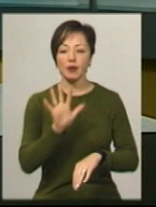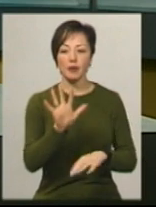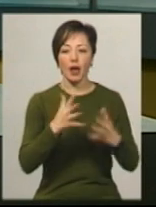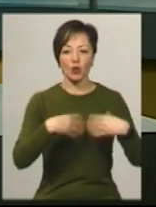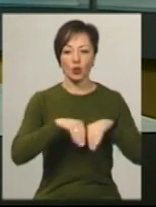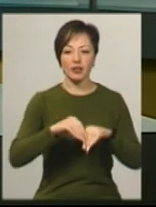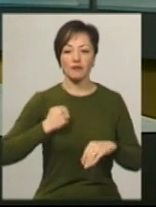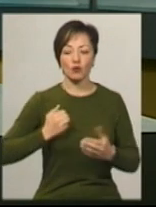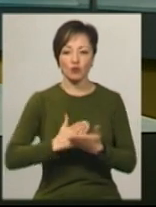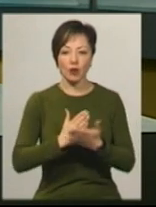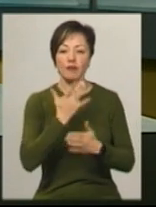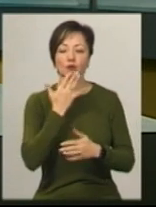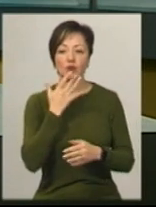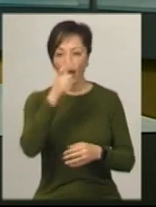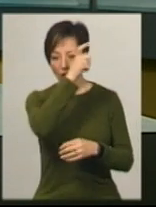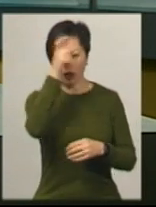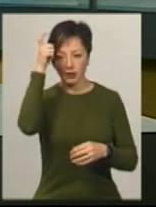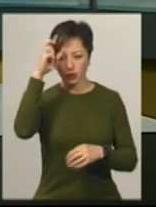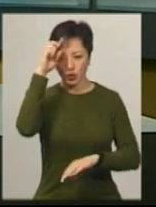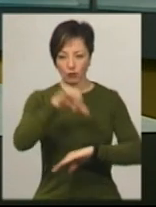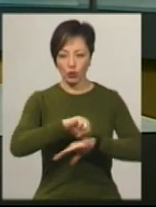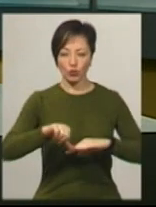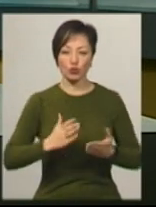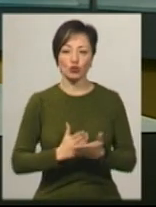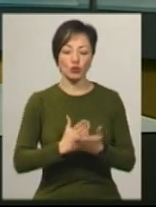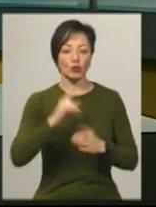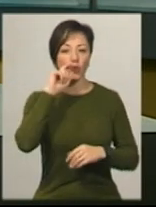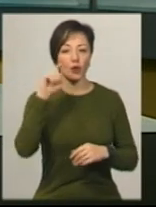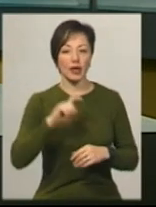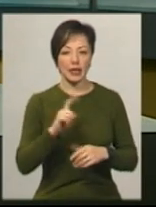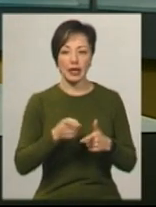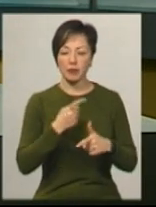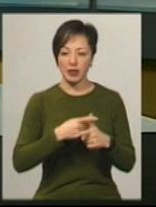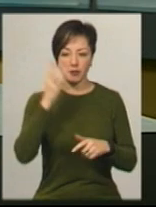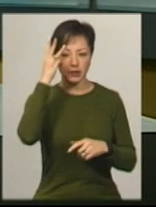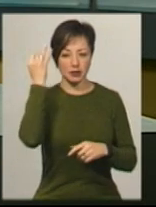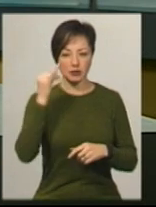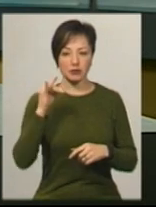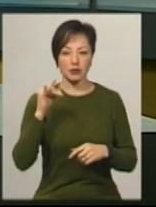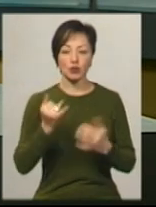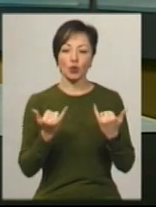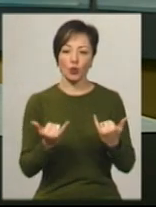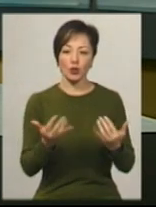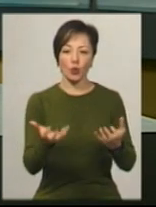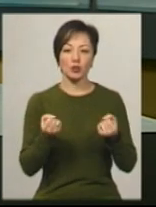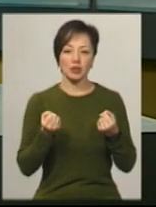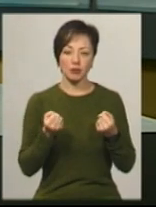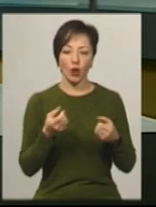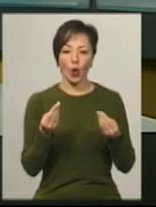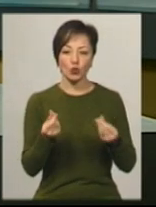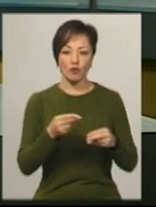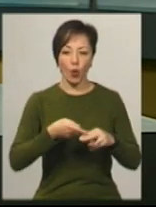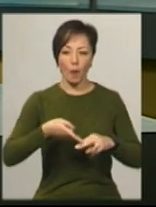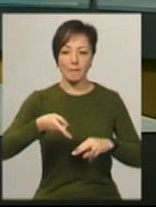військовослужбовців Національної академії Державної прикордонної служби України імені Богдана Хмельницького сьогодні отримали грошову